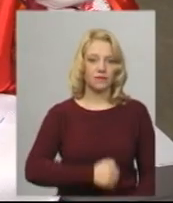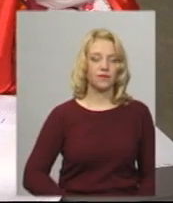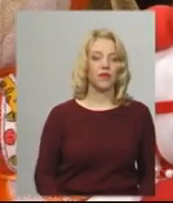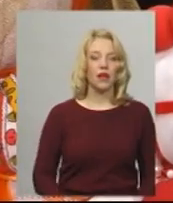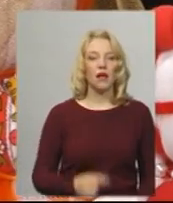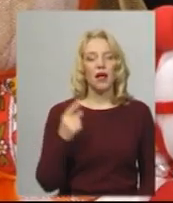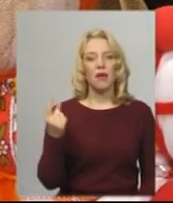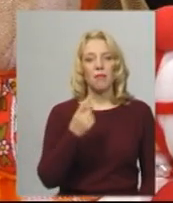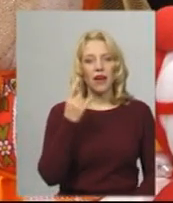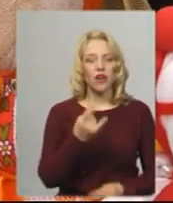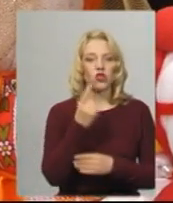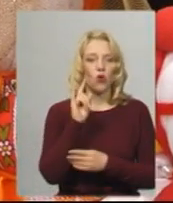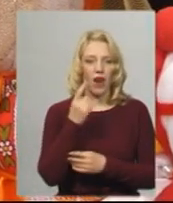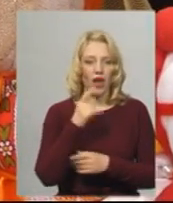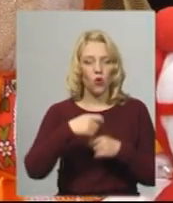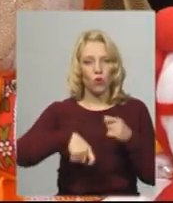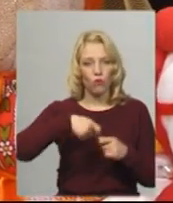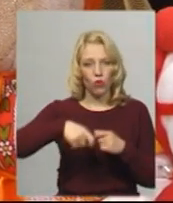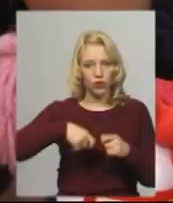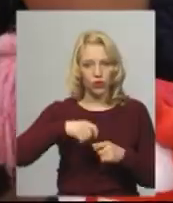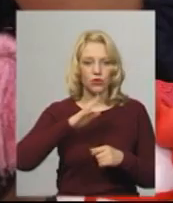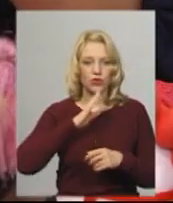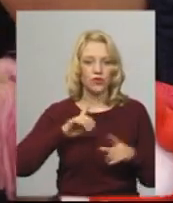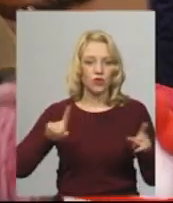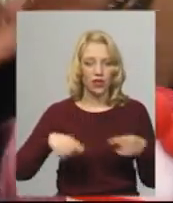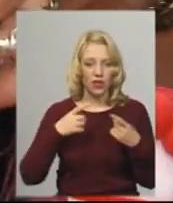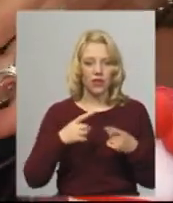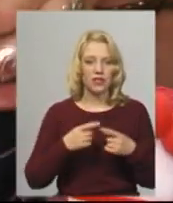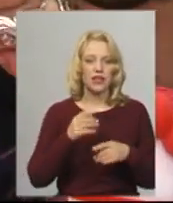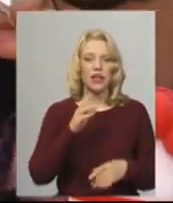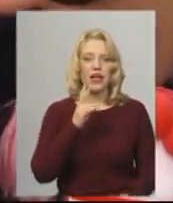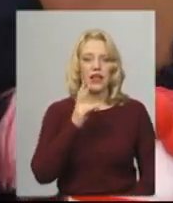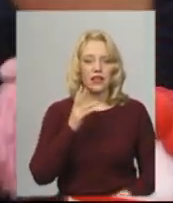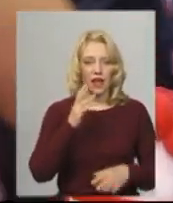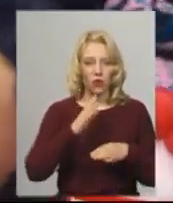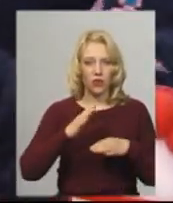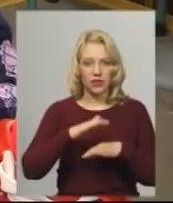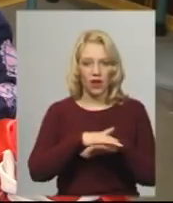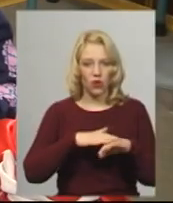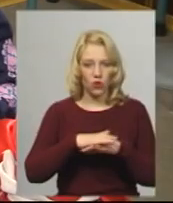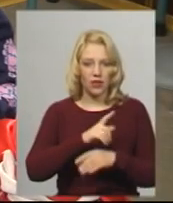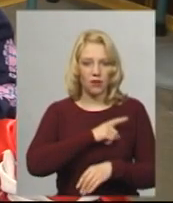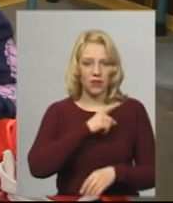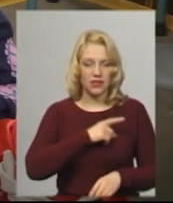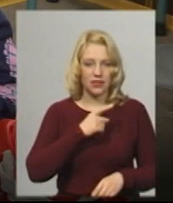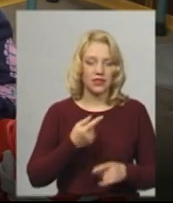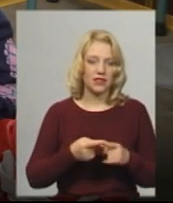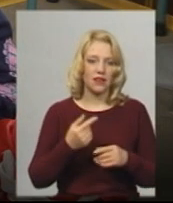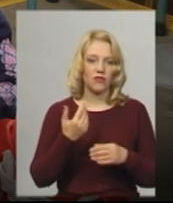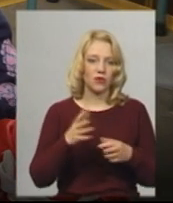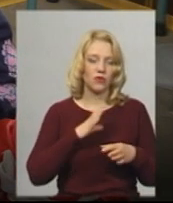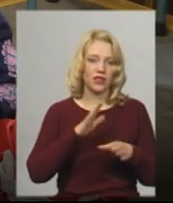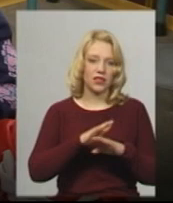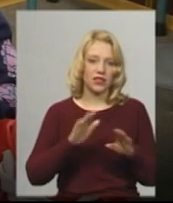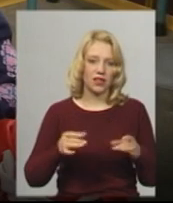Першу ляльку-мотанку ще в дитинстві створила хмельничанка народна майстриня Оксана Буймістер зі своєю бабусею. Вони були дитячі, вони були